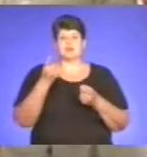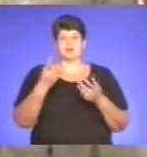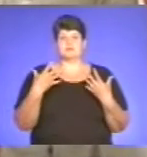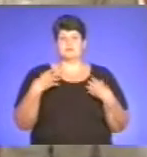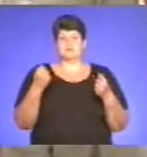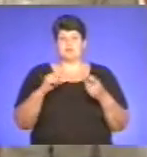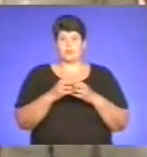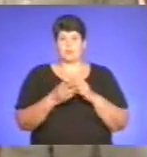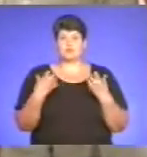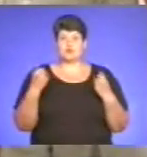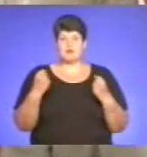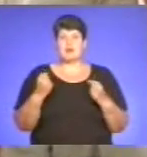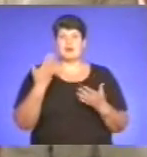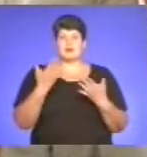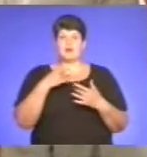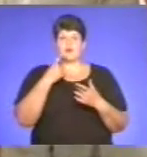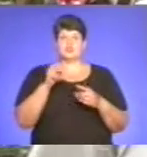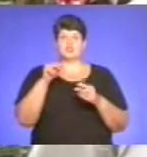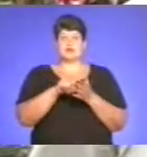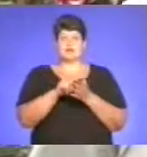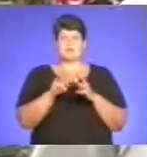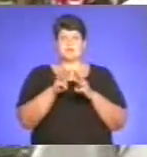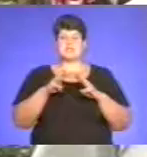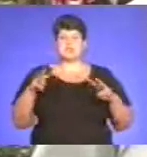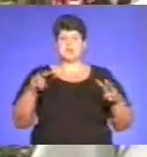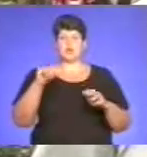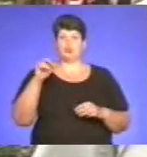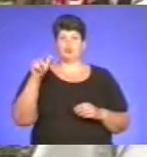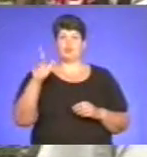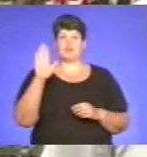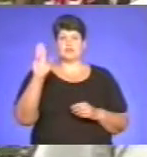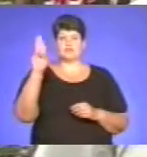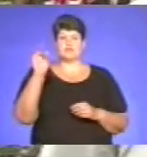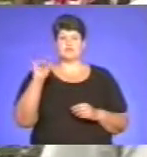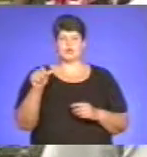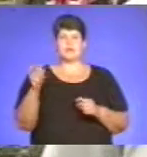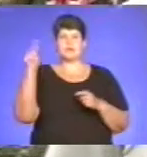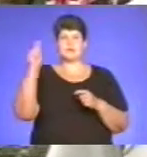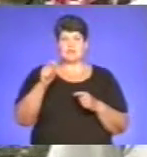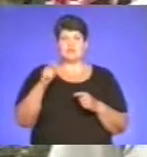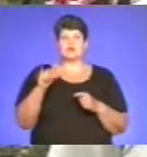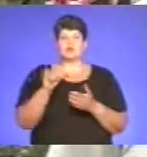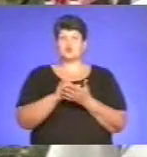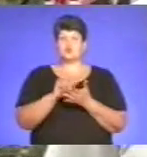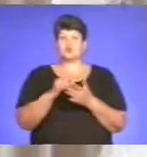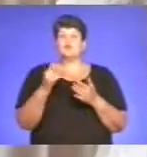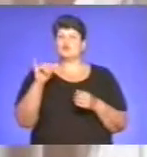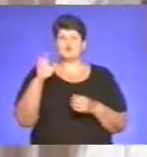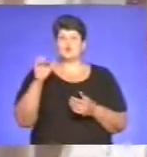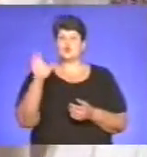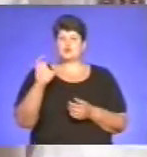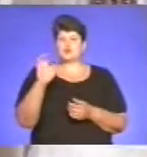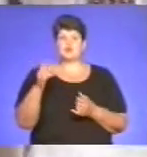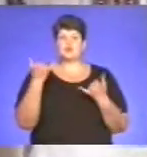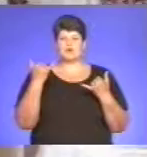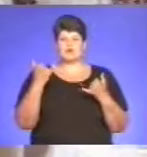'ям. Та все ж, зазначає член президії УТОК Віктор Шевчук, який приїхав на свято із Сум, нині в державі умови життя глухих